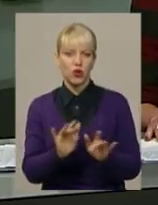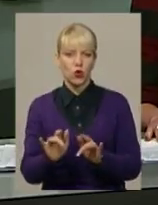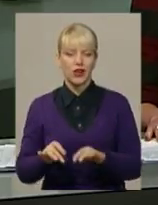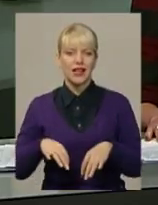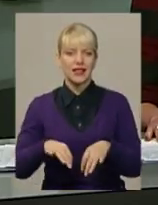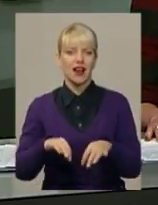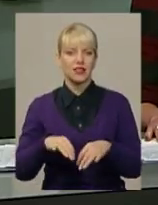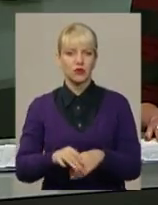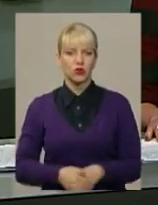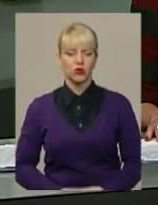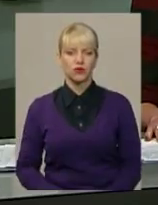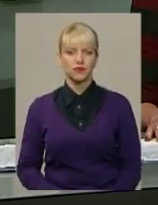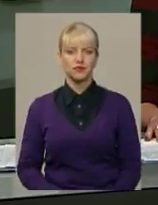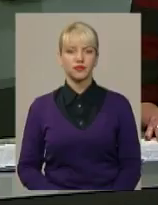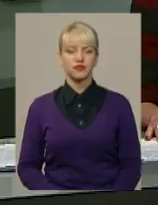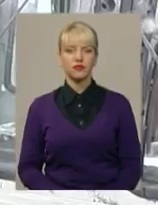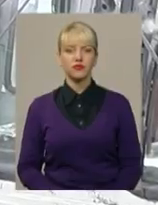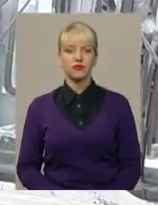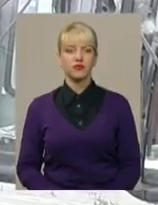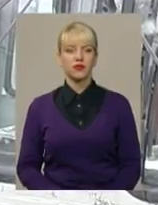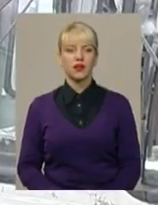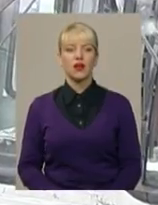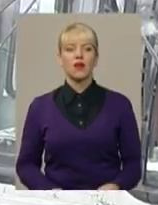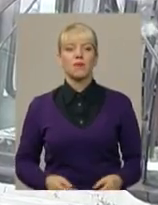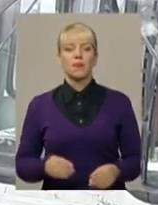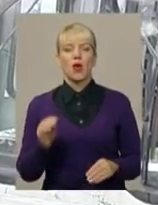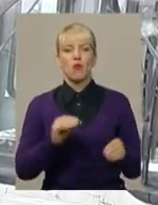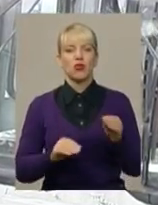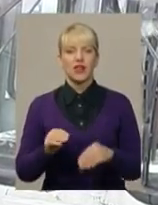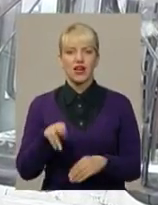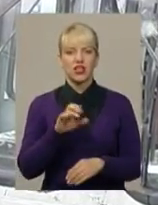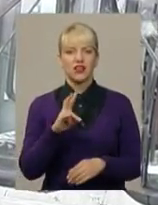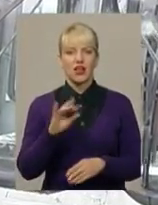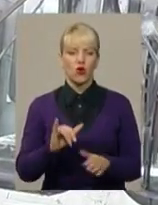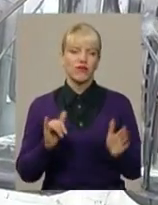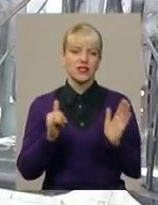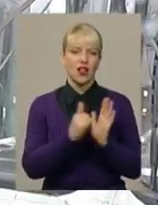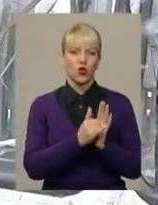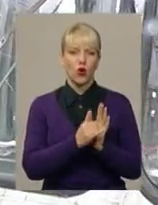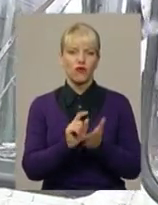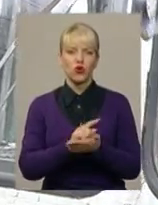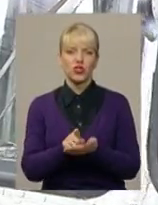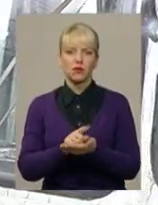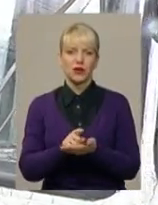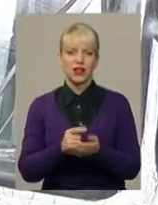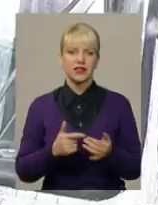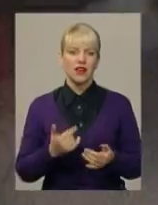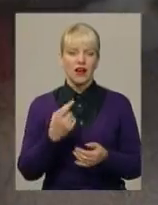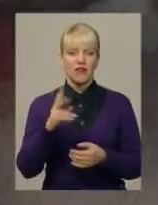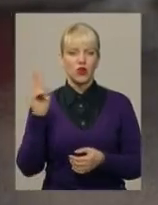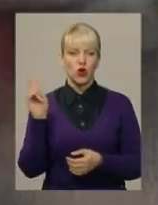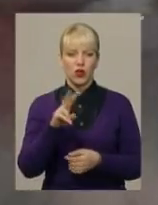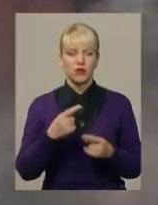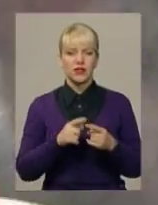це у сюжеті Вікторії Паламар. Монтажник Руслан Данько встановлює GPS-трекер в одному з хмельницьких тролейбусів.